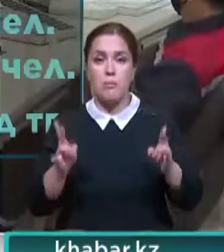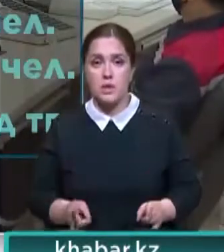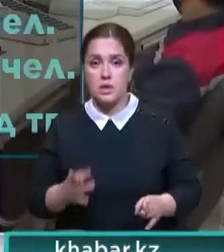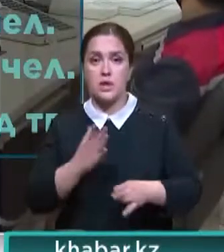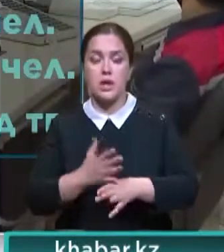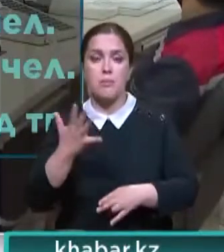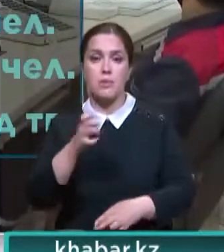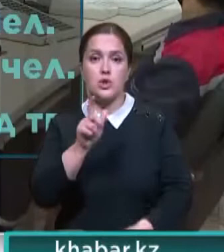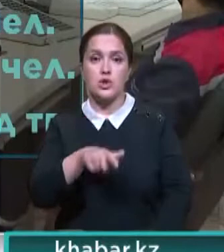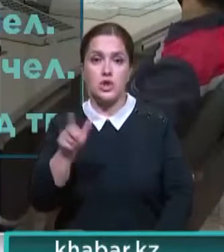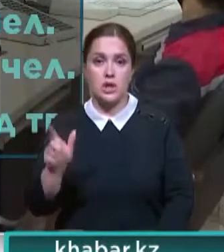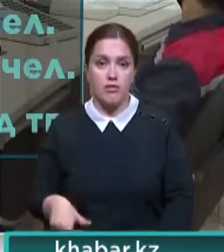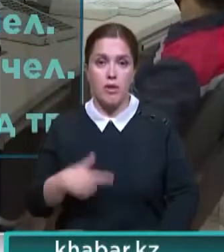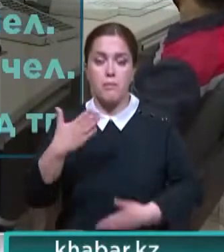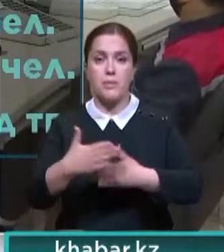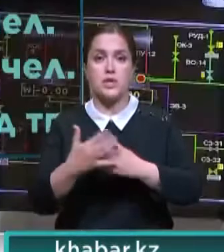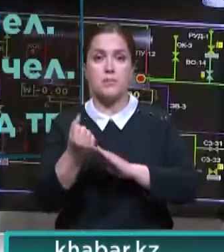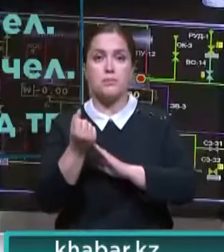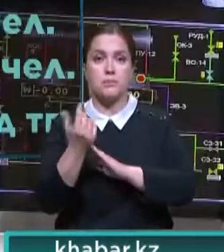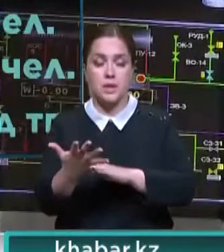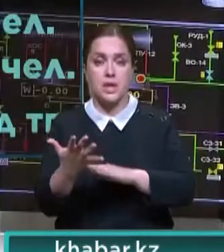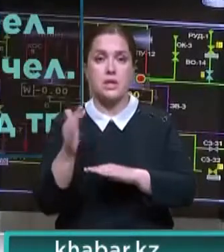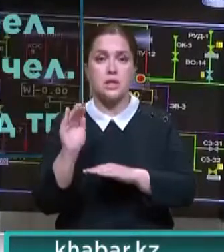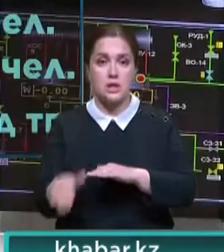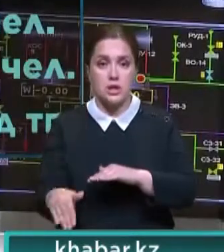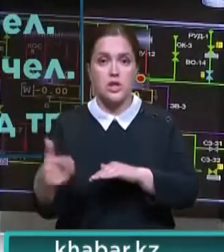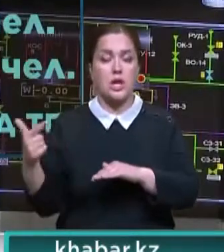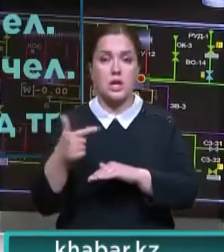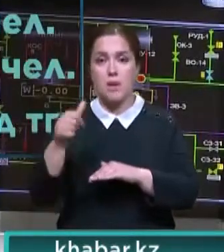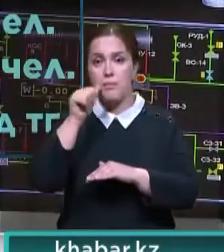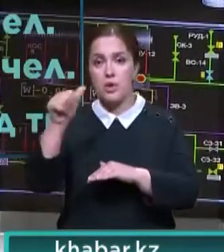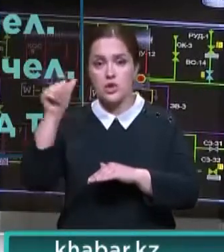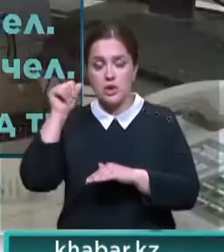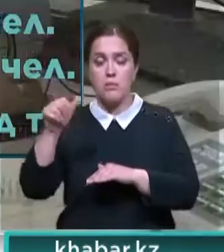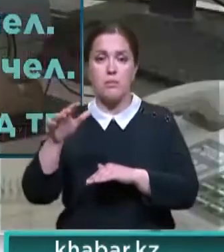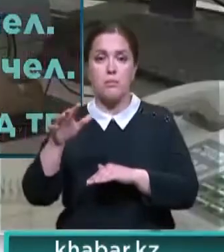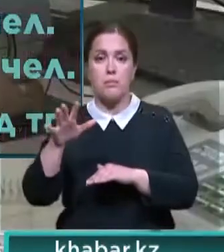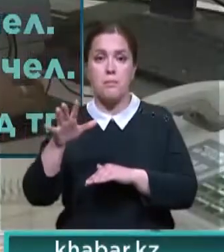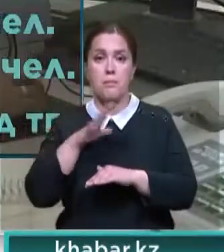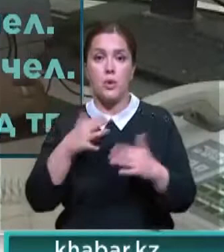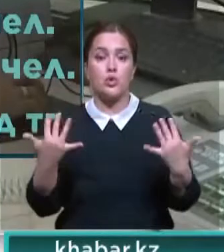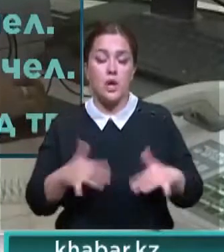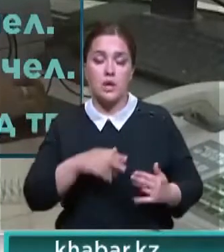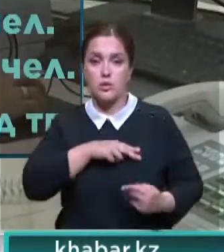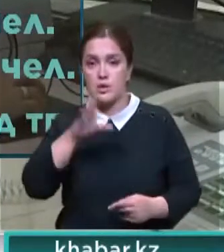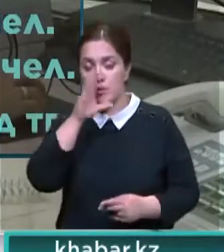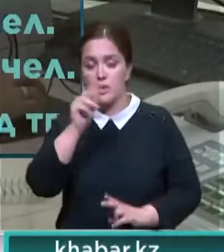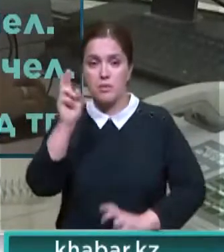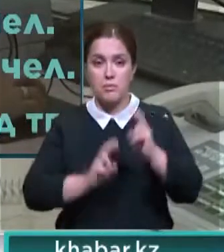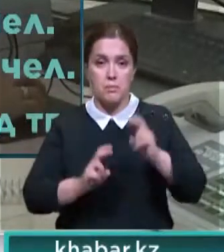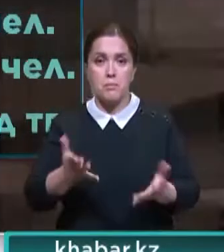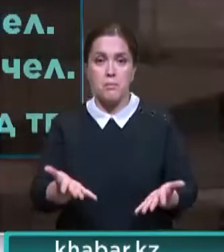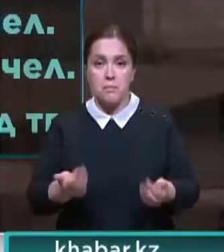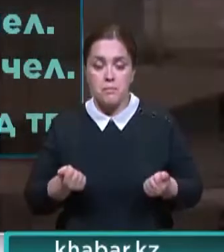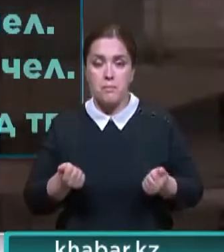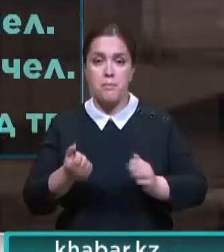500 человек. Почти 15 тысяч граждан в прошлом году, которые утратили трудоспособность на производстве, получили